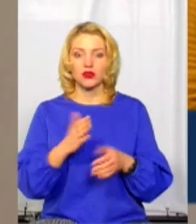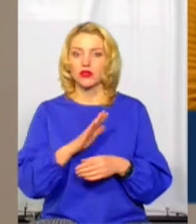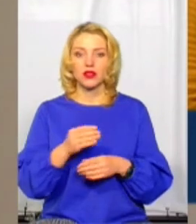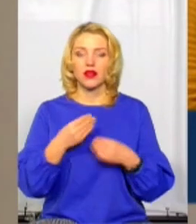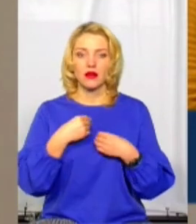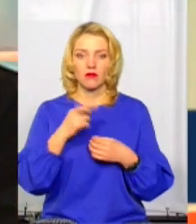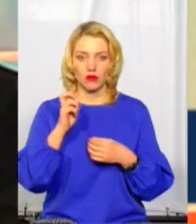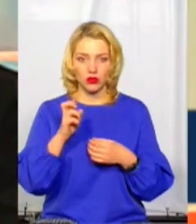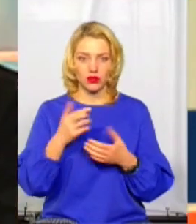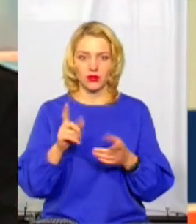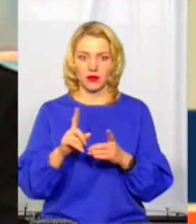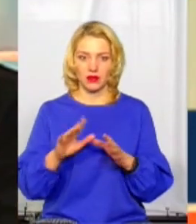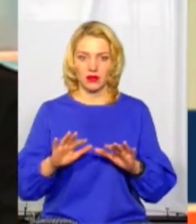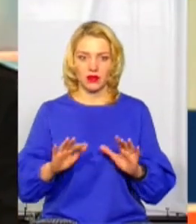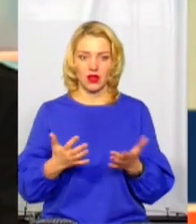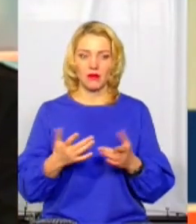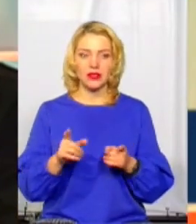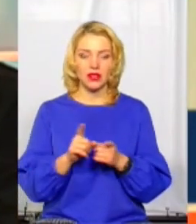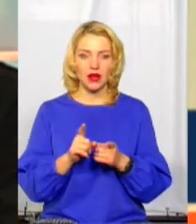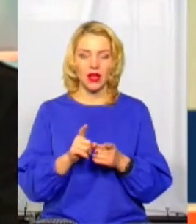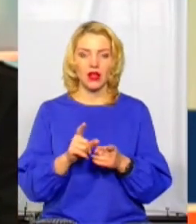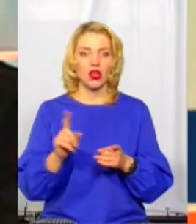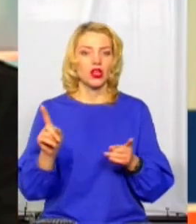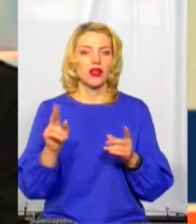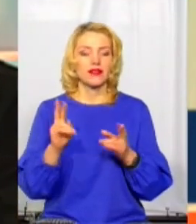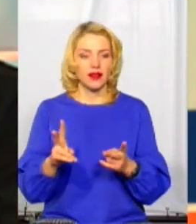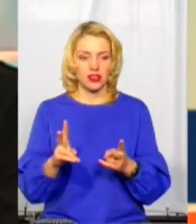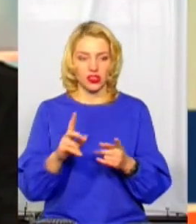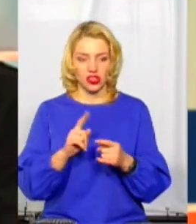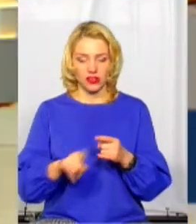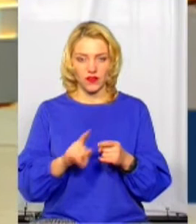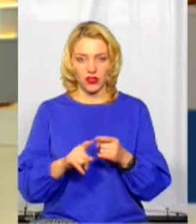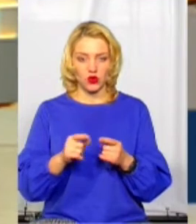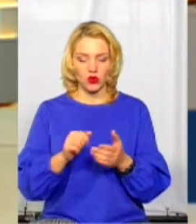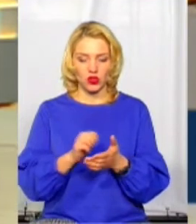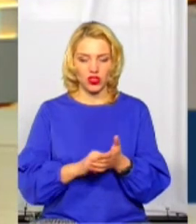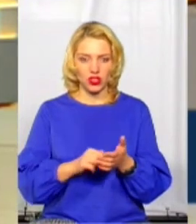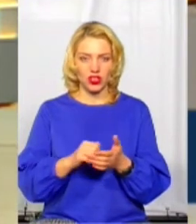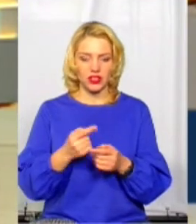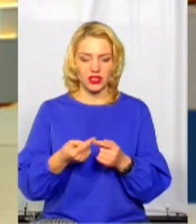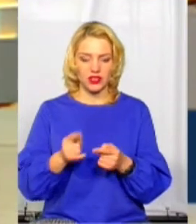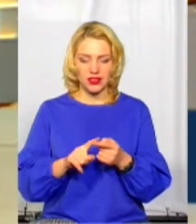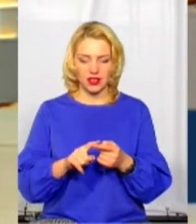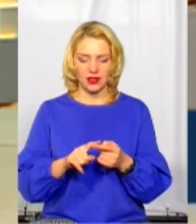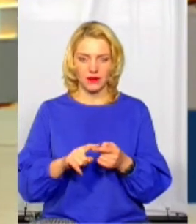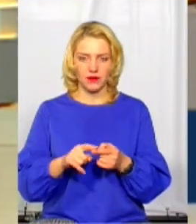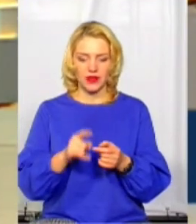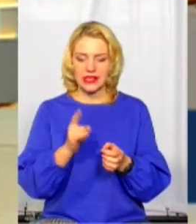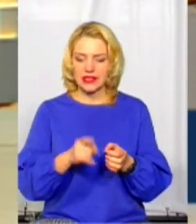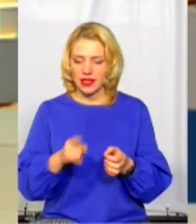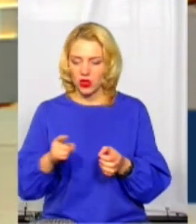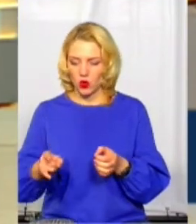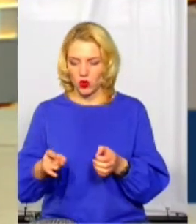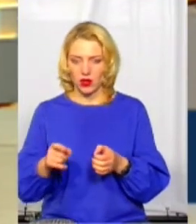така пригода, як швидко через ці затори, через ці машини пожежна машина, пожежний